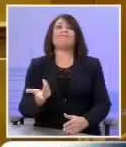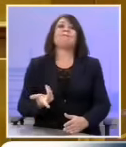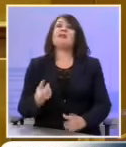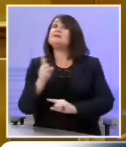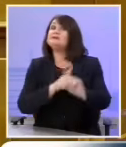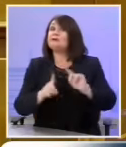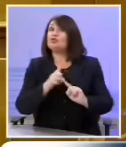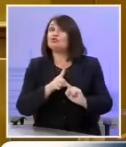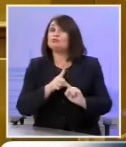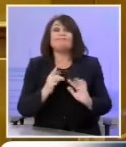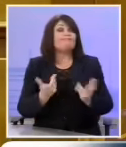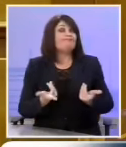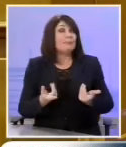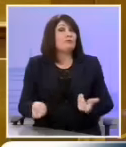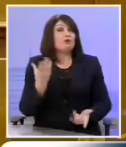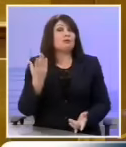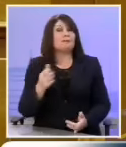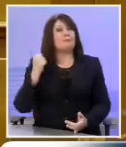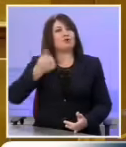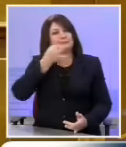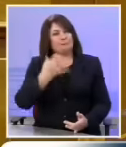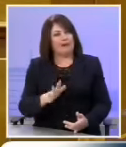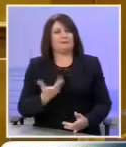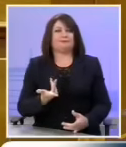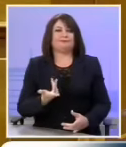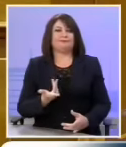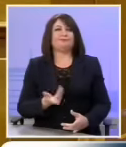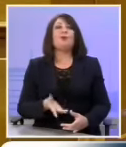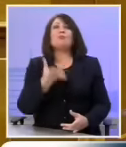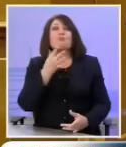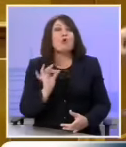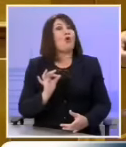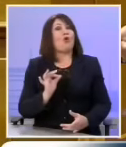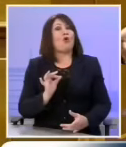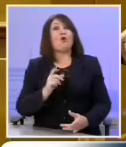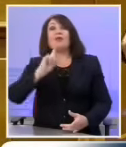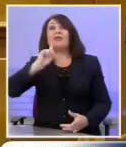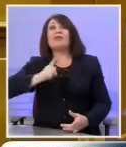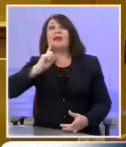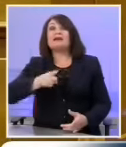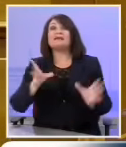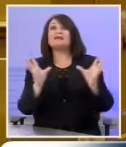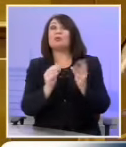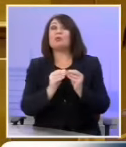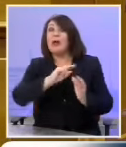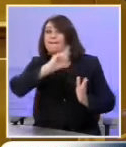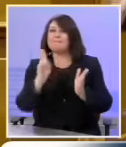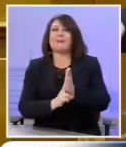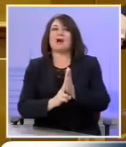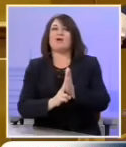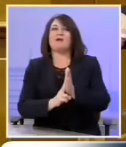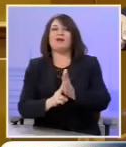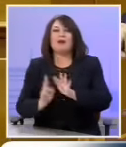σε ποιους. Είπα προχθές. Γιατί διατηρούνται οι διατάξεις περί απαγορεύσεων